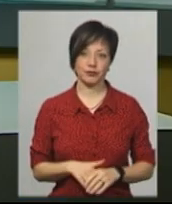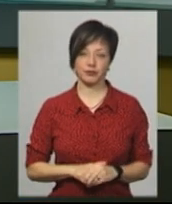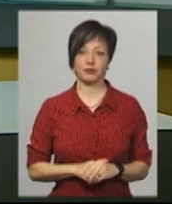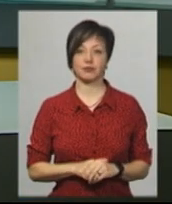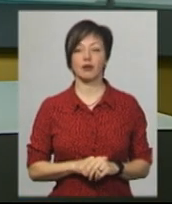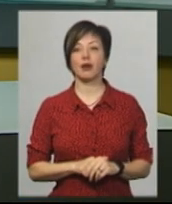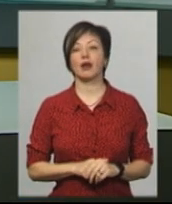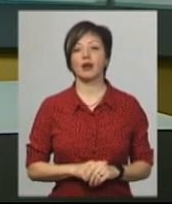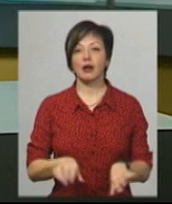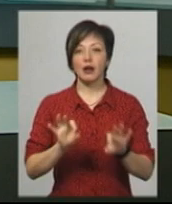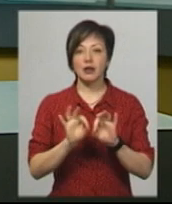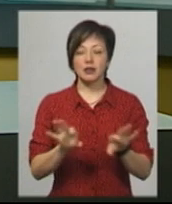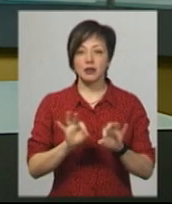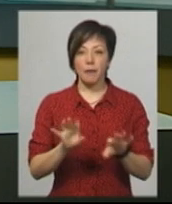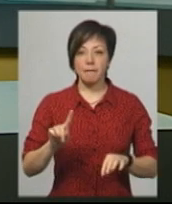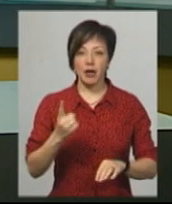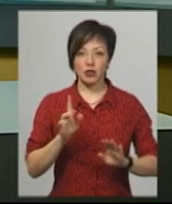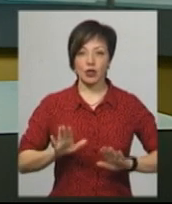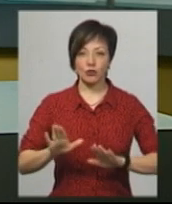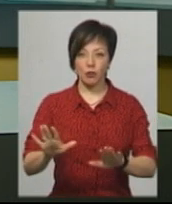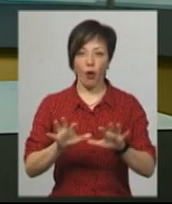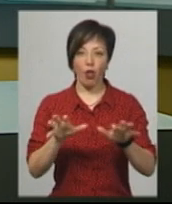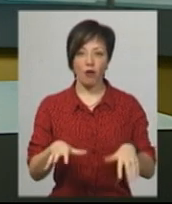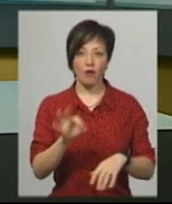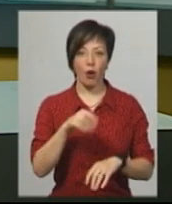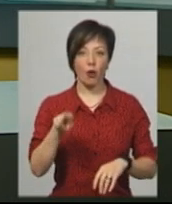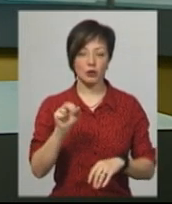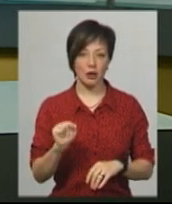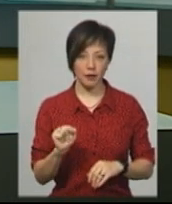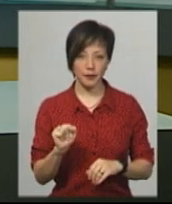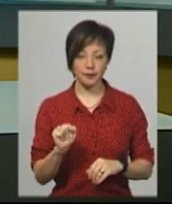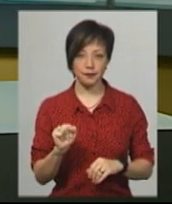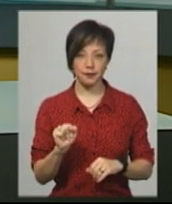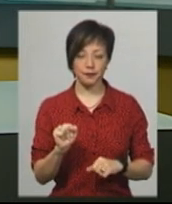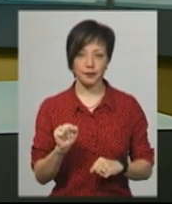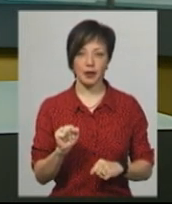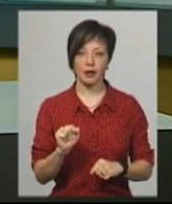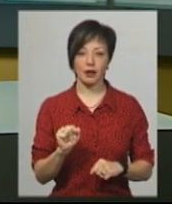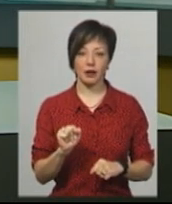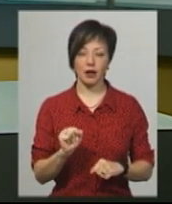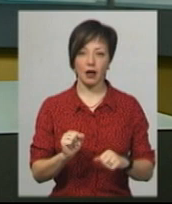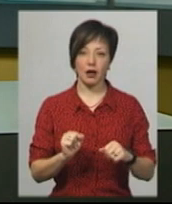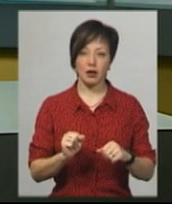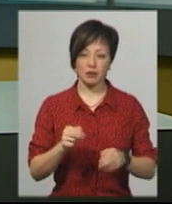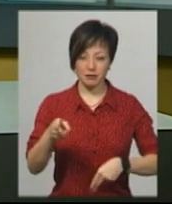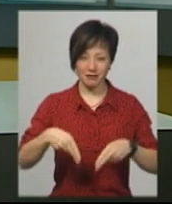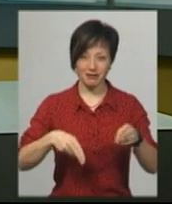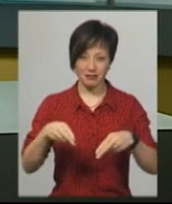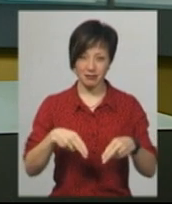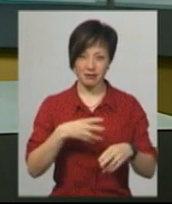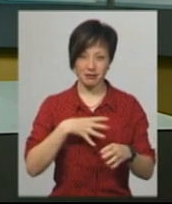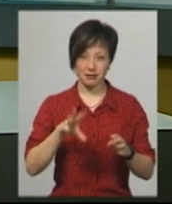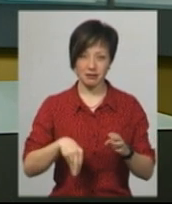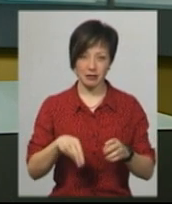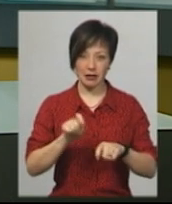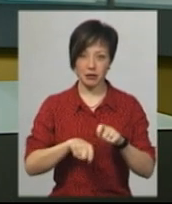За словами першого заступника голови облдержадміністрації Романа Примуша, петалогоанатомічна експертиза встановила, що